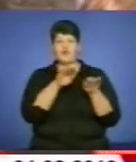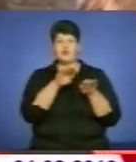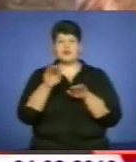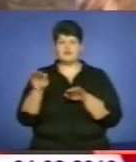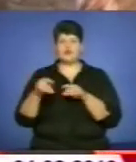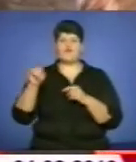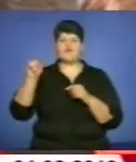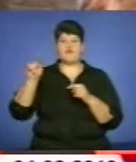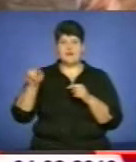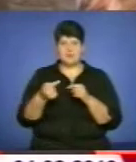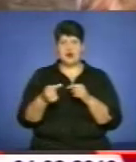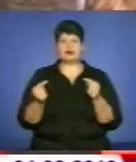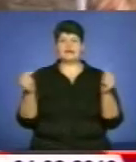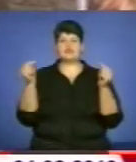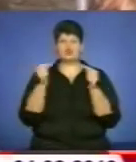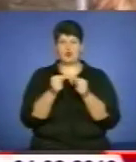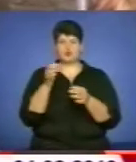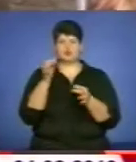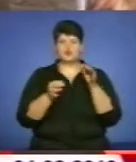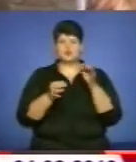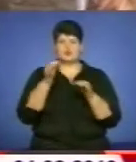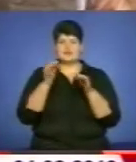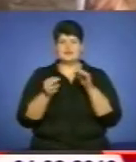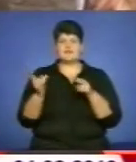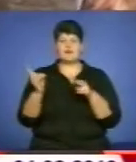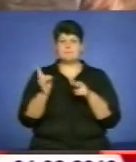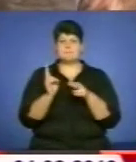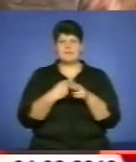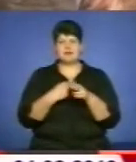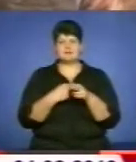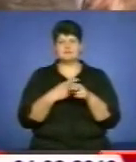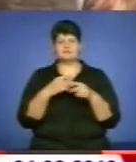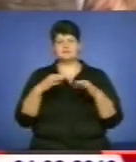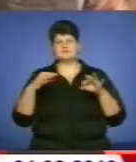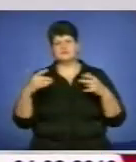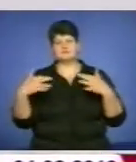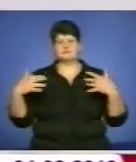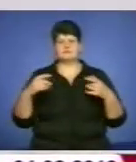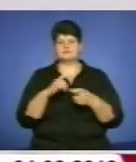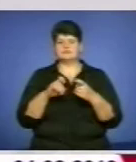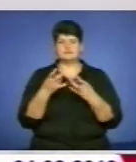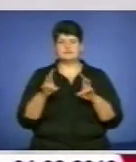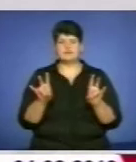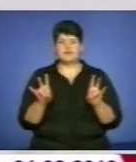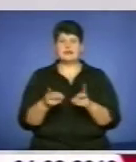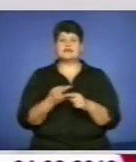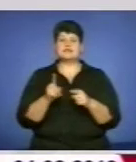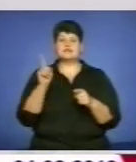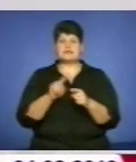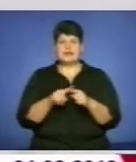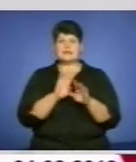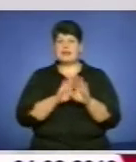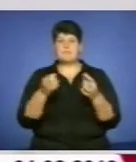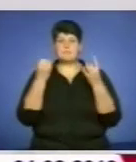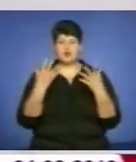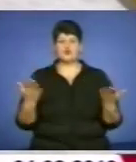вимагають якраз чіткого судівства, без всяких недомовлень, проволочок і тому подібне. Про те, що це не просто відпочинок на